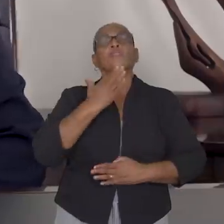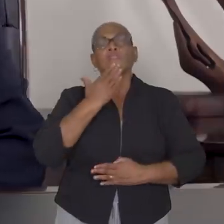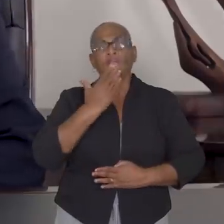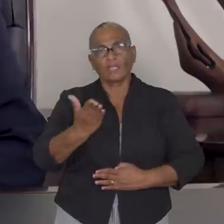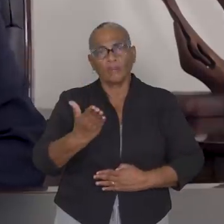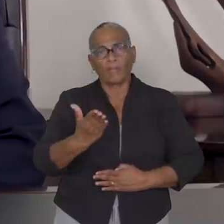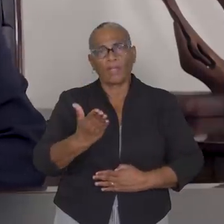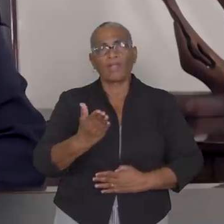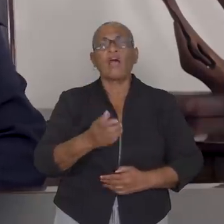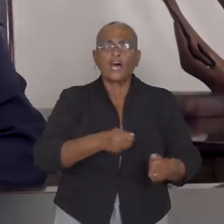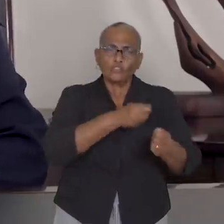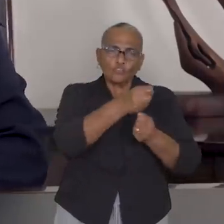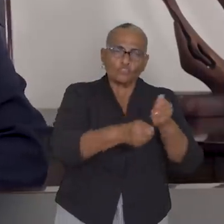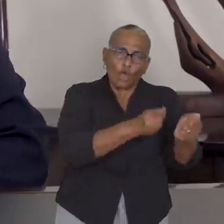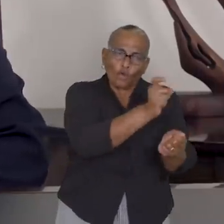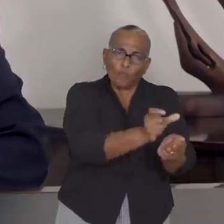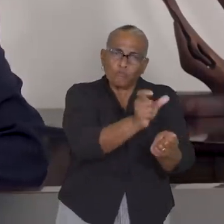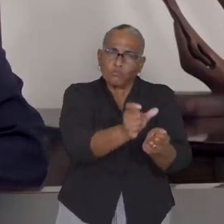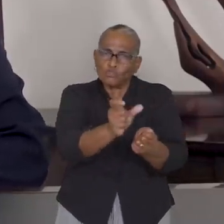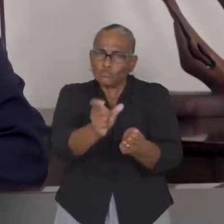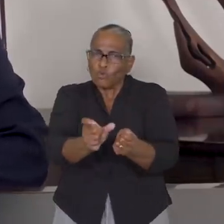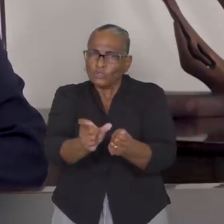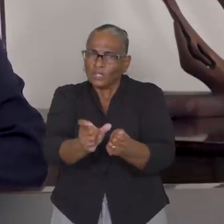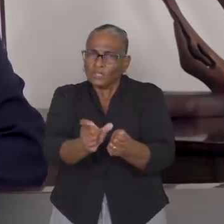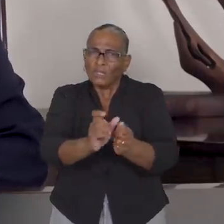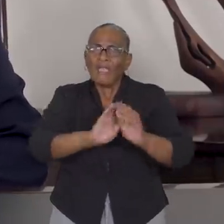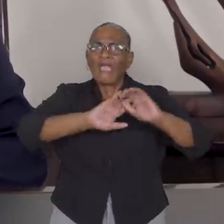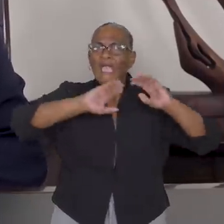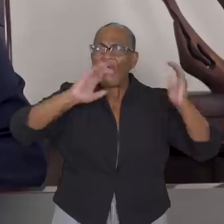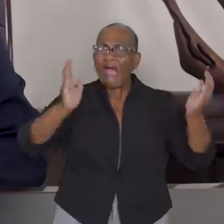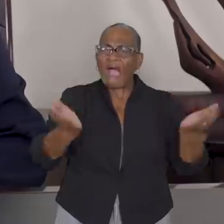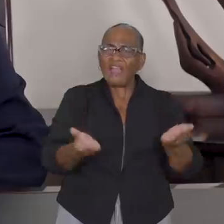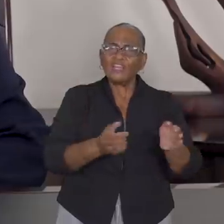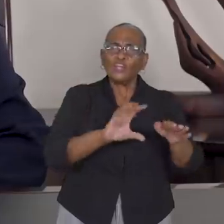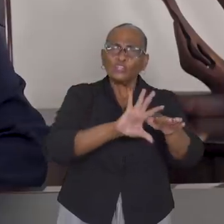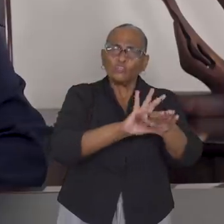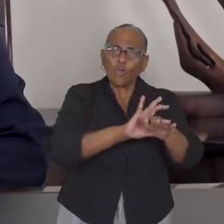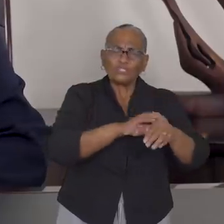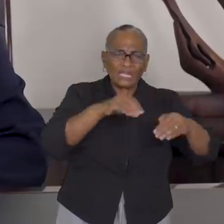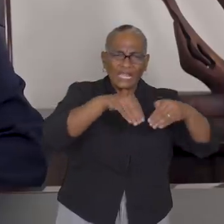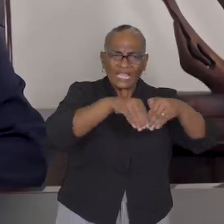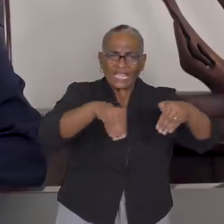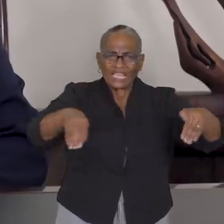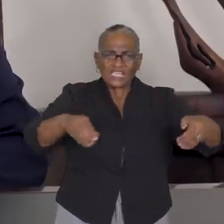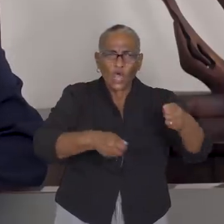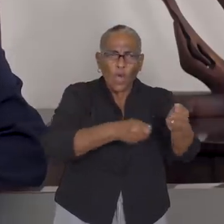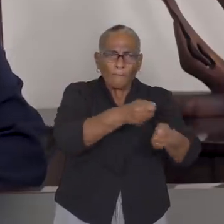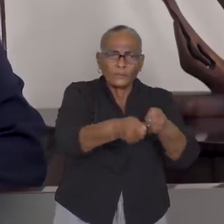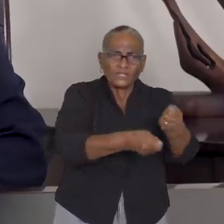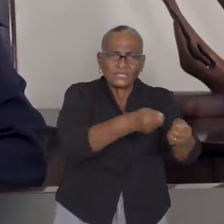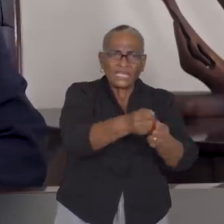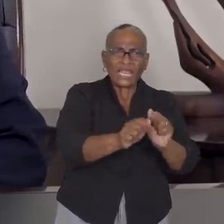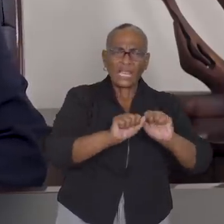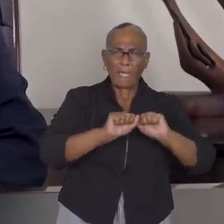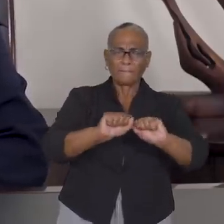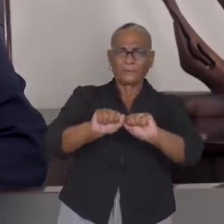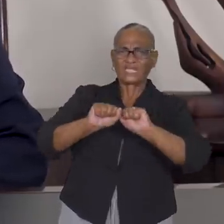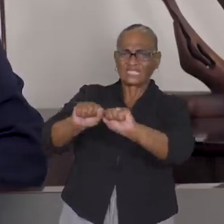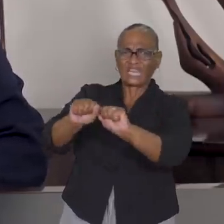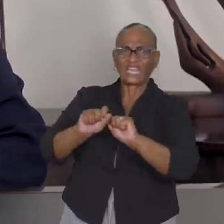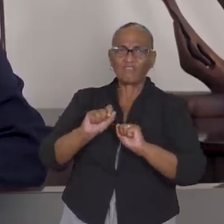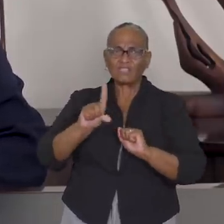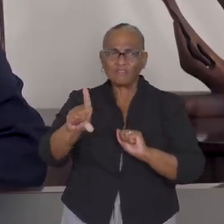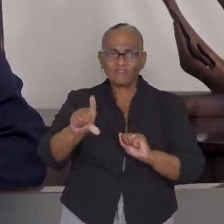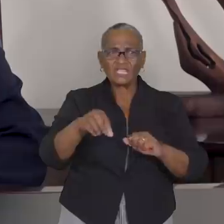gebruik om mijn dank te betuigen aan de zorgsector en allen die in de eerste linie staan in de